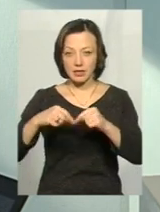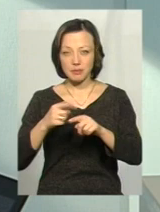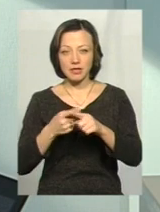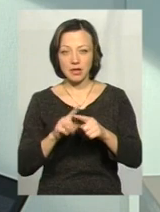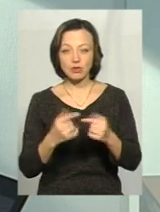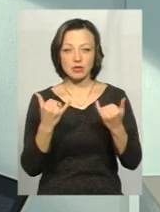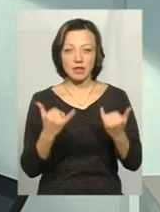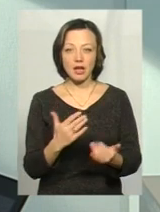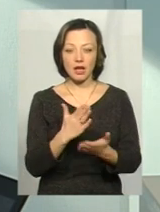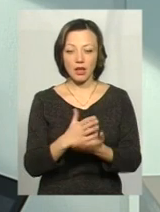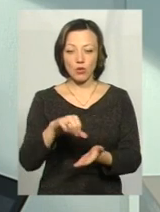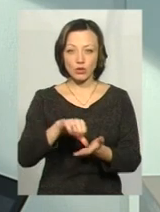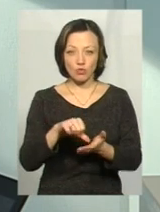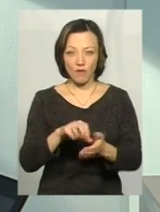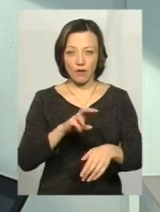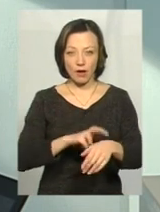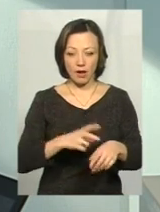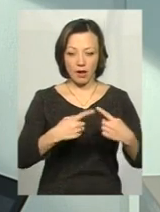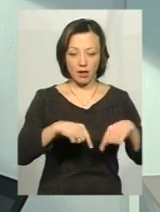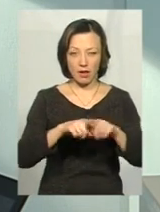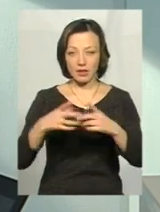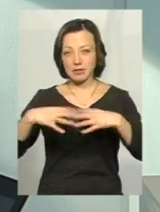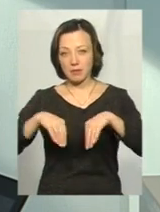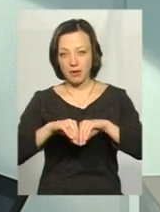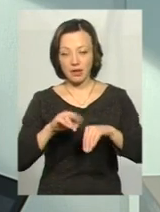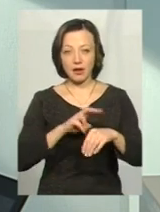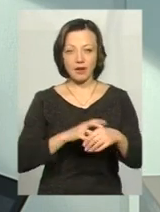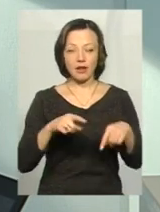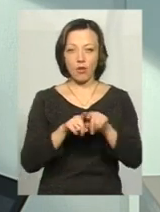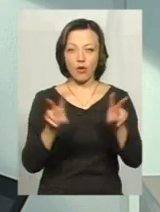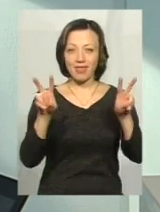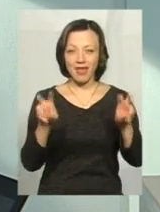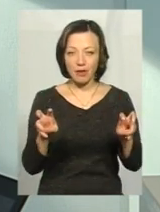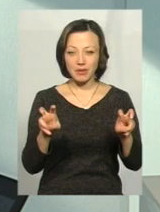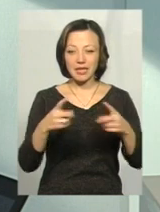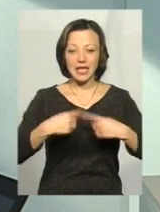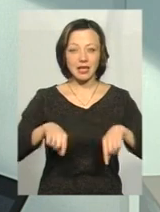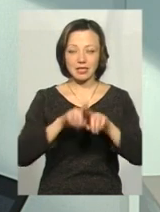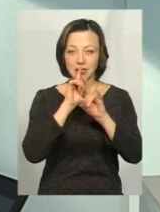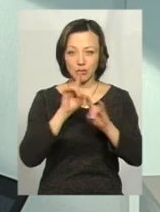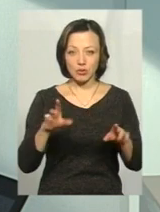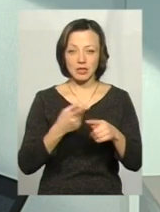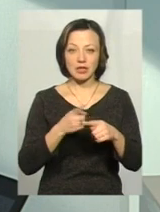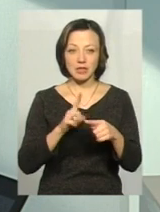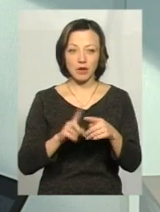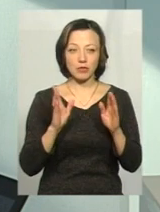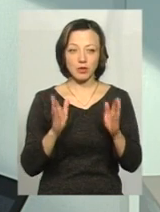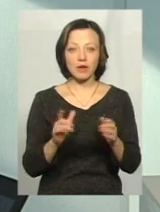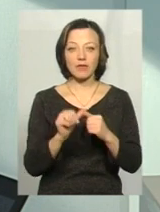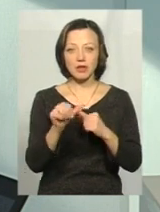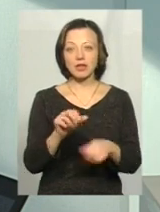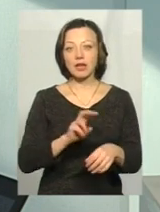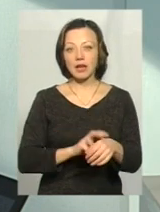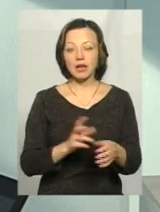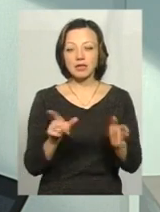це, що зараз є дільничні лікарі, як в сімейних лікарях, такого терміну як дільниця вже не буде. Це буде виключно